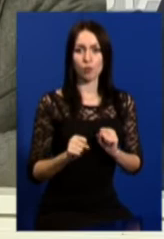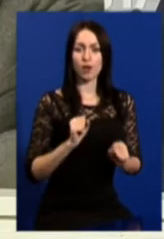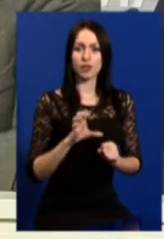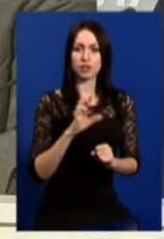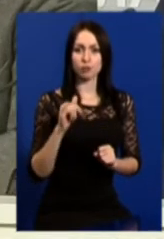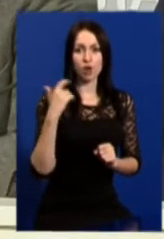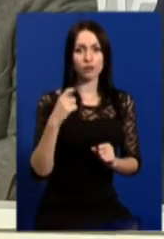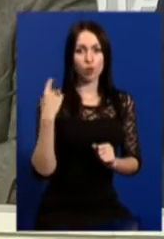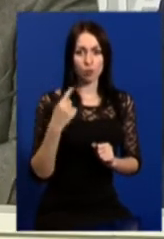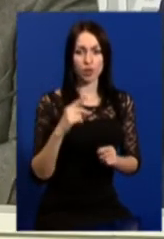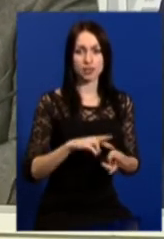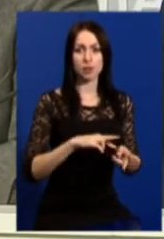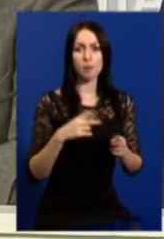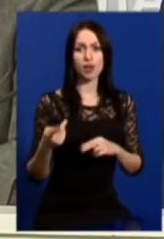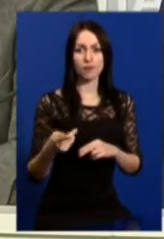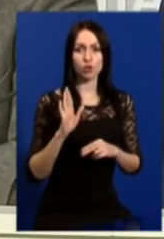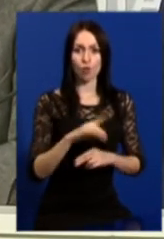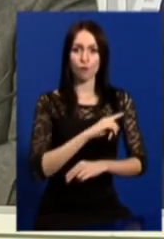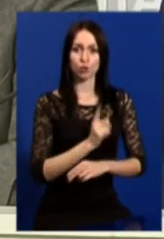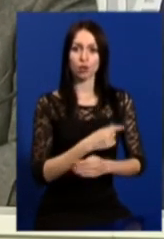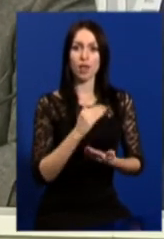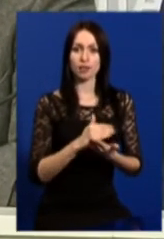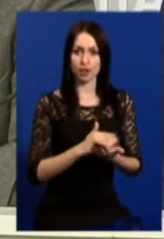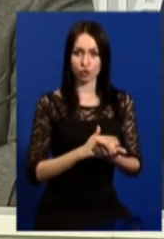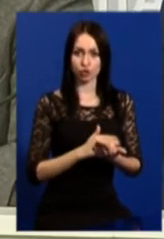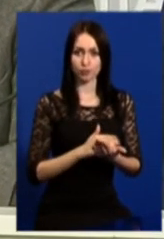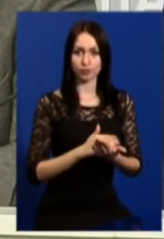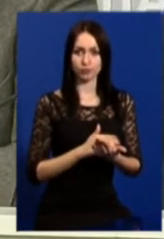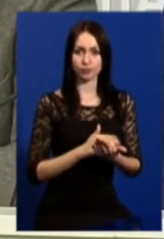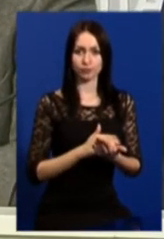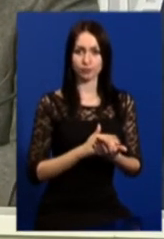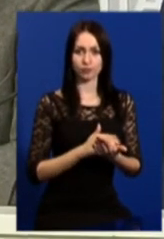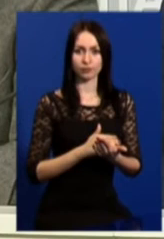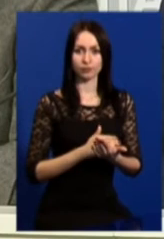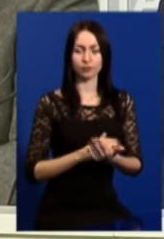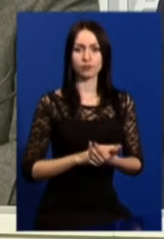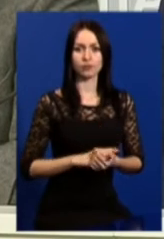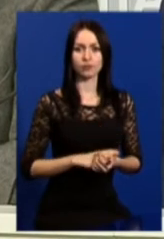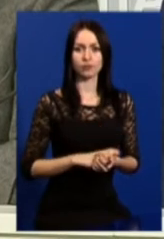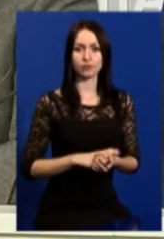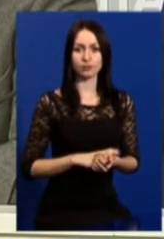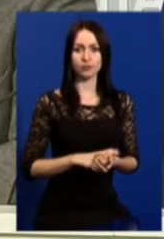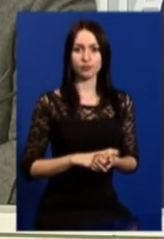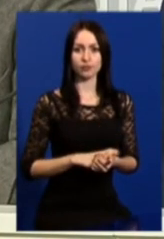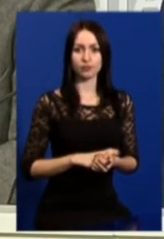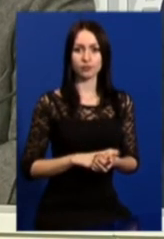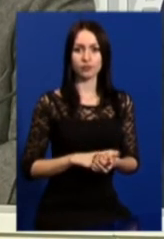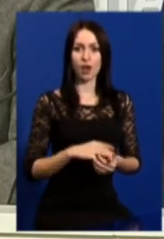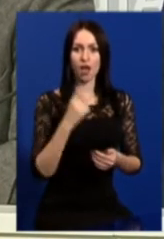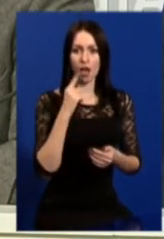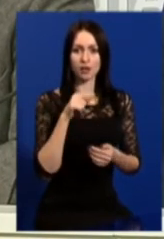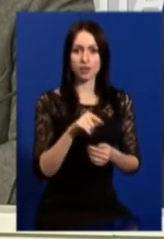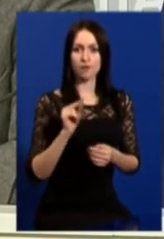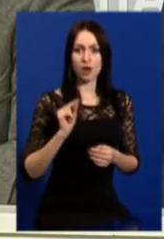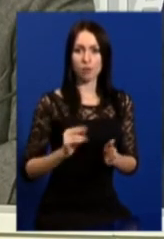СБУ у Харківській області переведено в посилений режим. Управління СБУ у Харківській області переведено в посилений режим. Акценти в